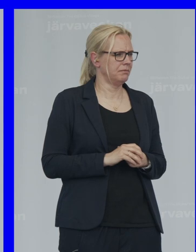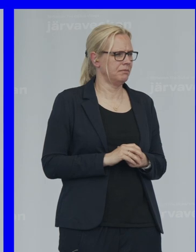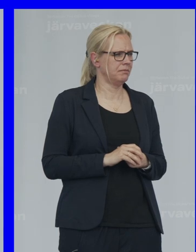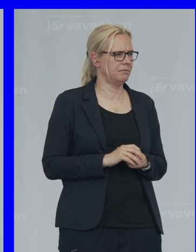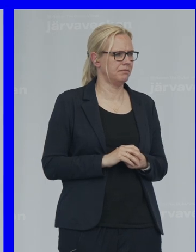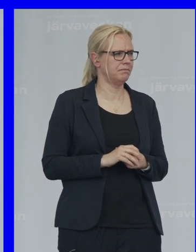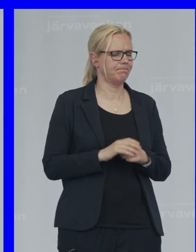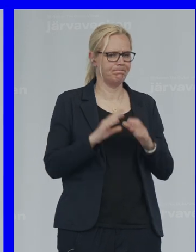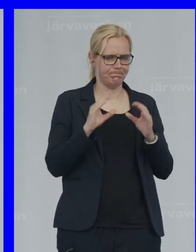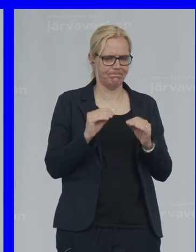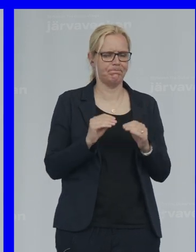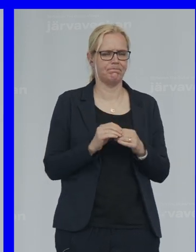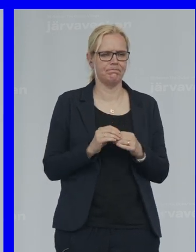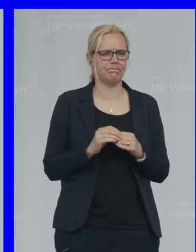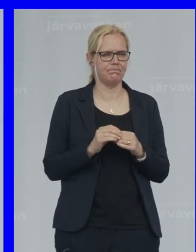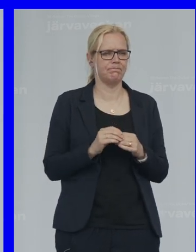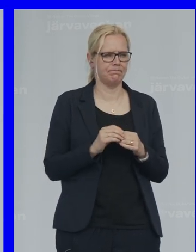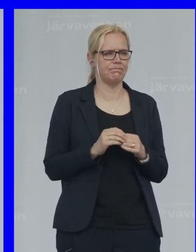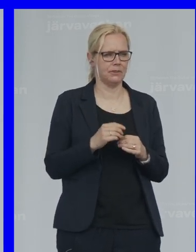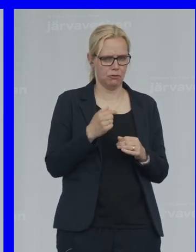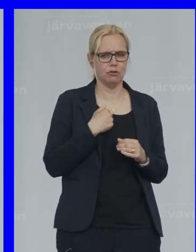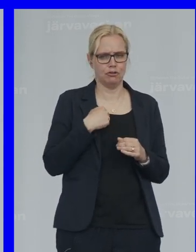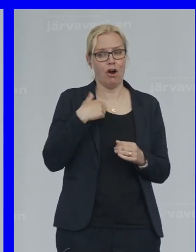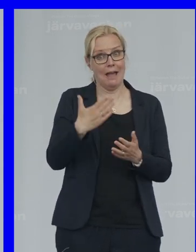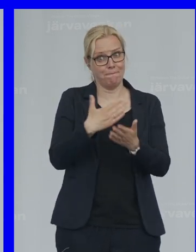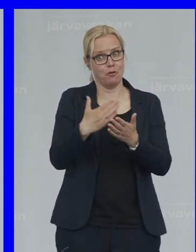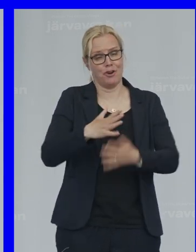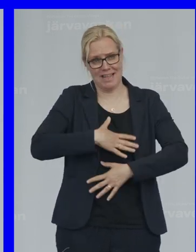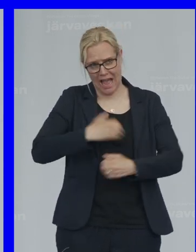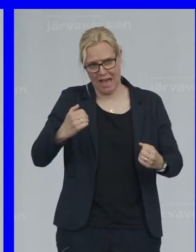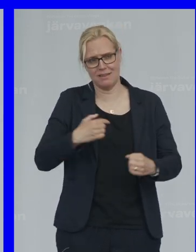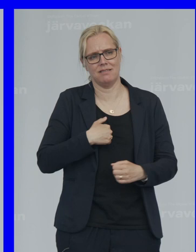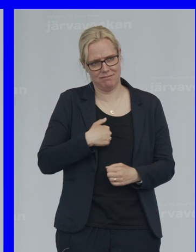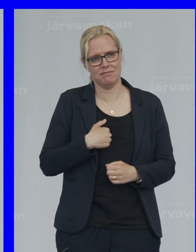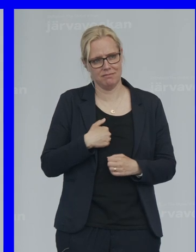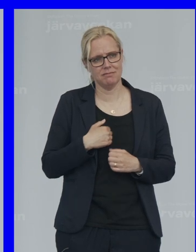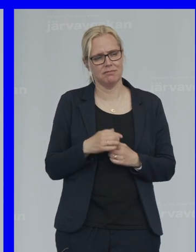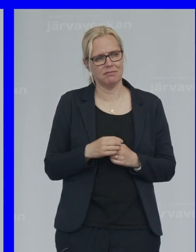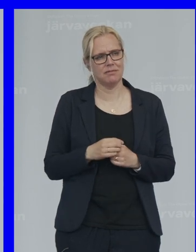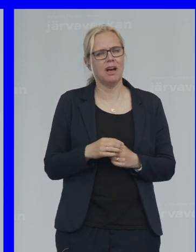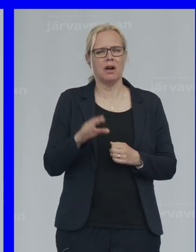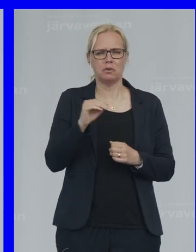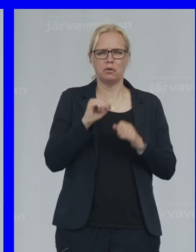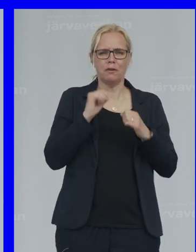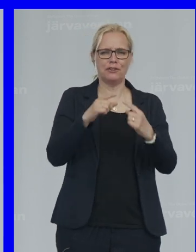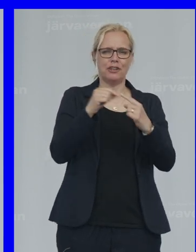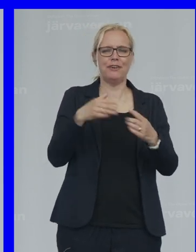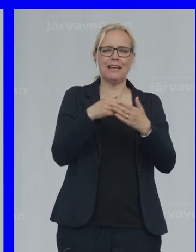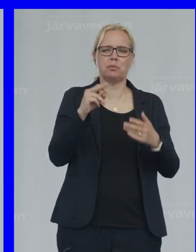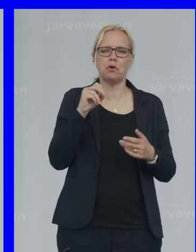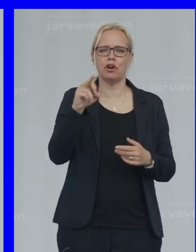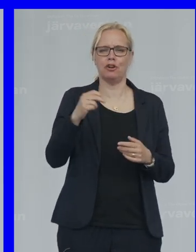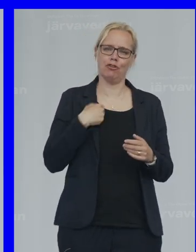Och jag Jag är Fortfarande Arg När vi skulle Välja språkrör Och jag